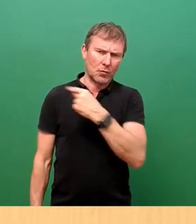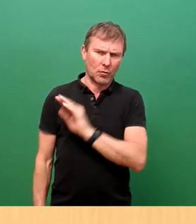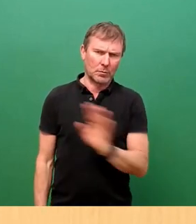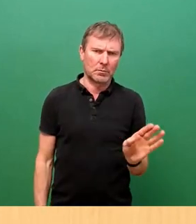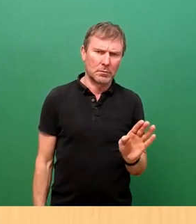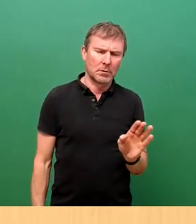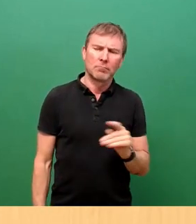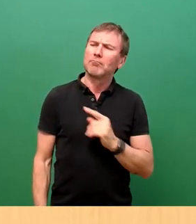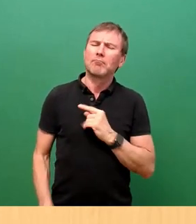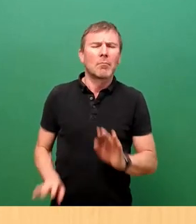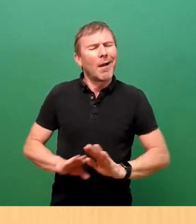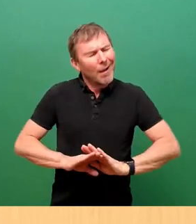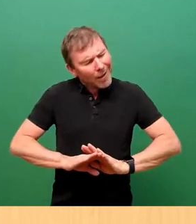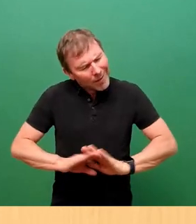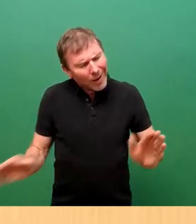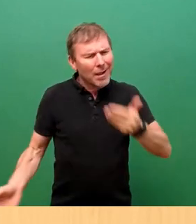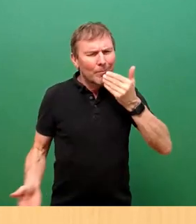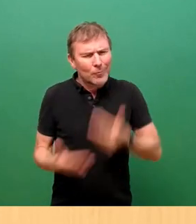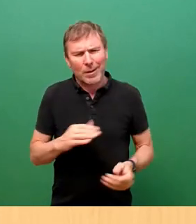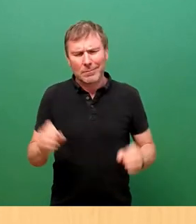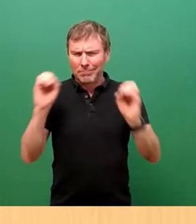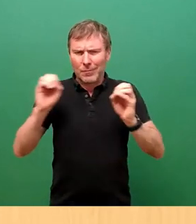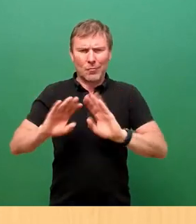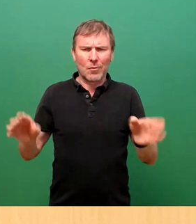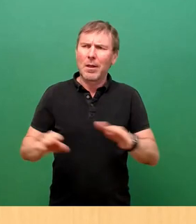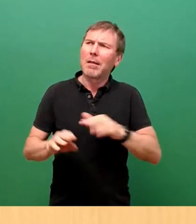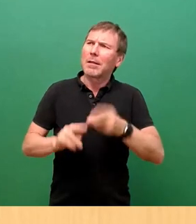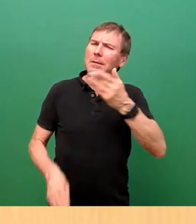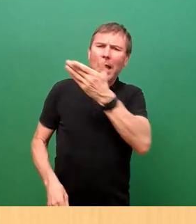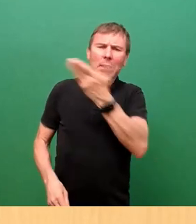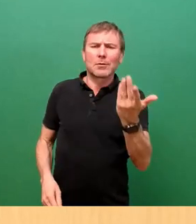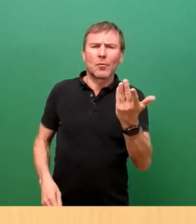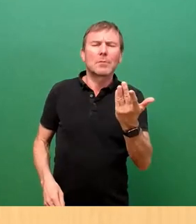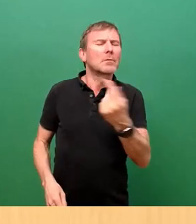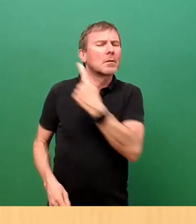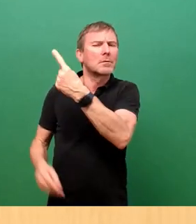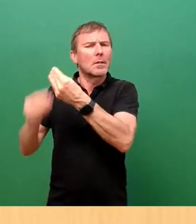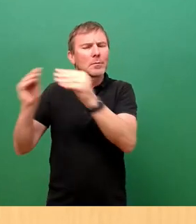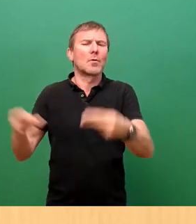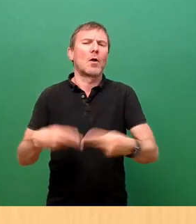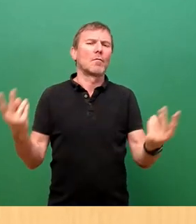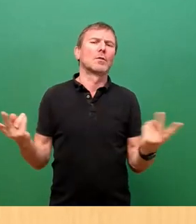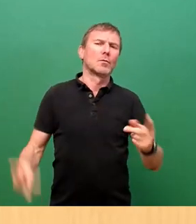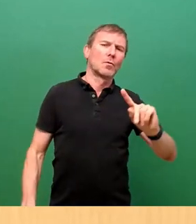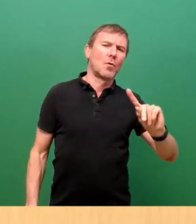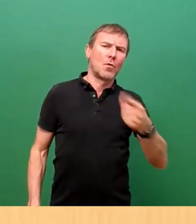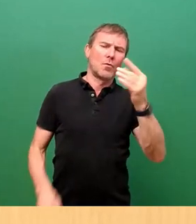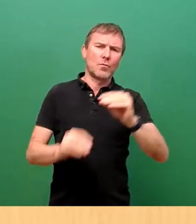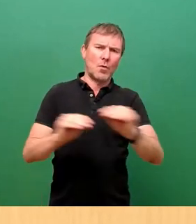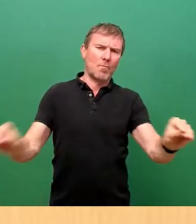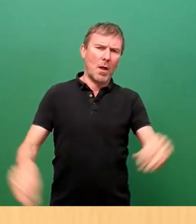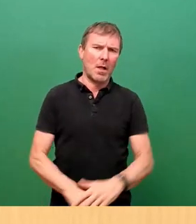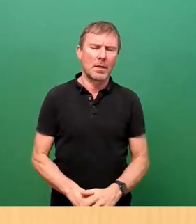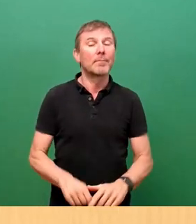überhaupt keine Beschwerden und das wird die Landesdirektion auch nochmal öffentlich klarstellen. Zum Thema